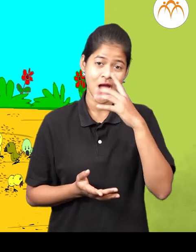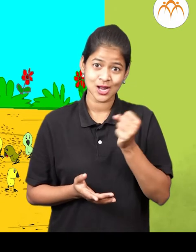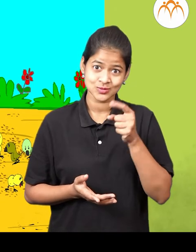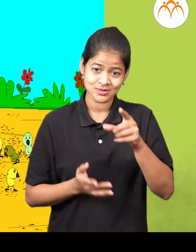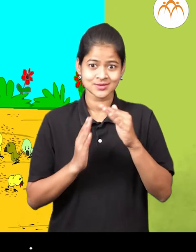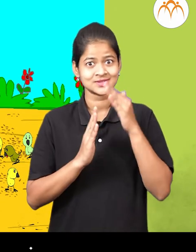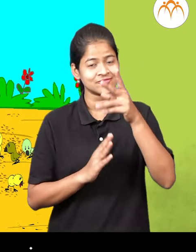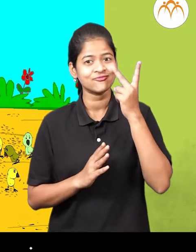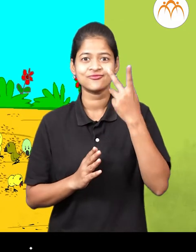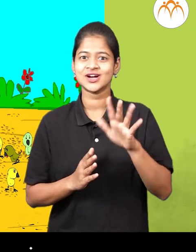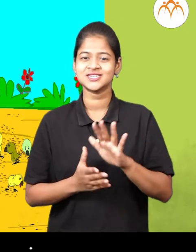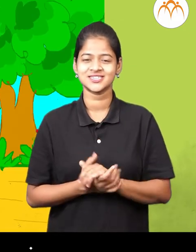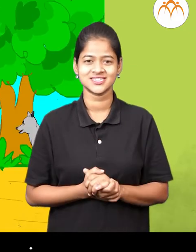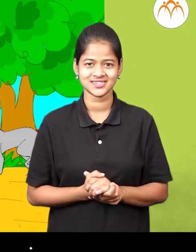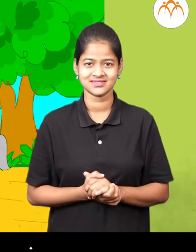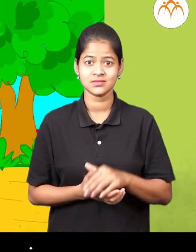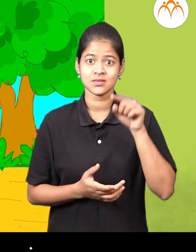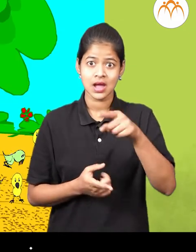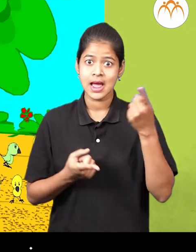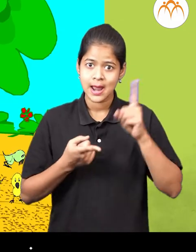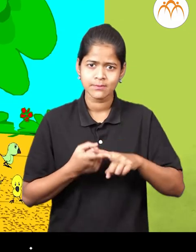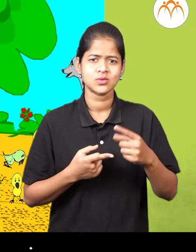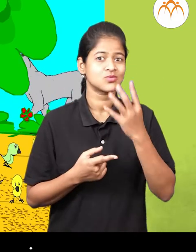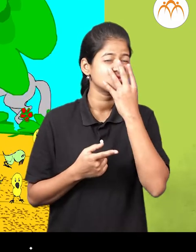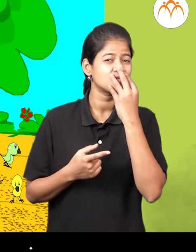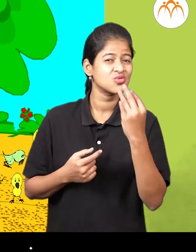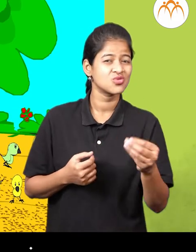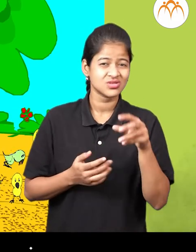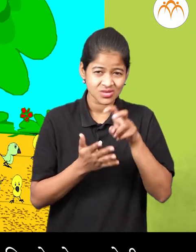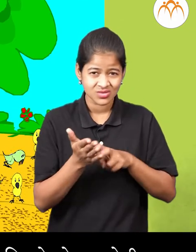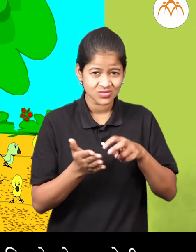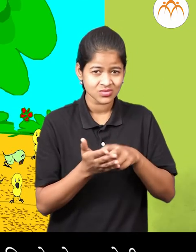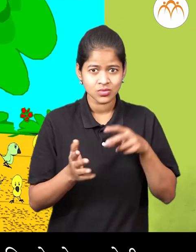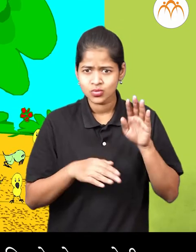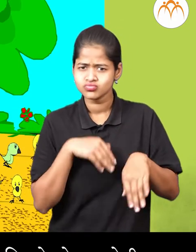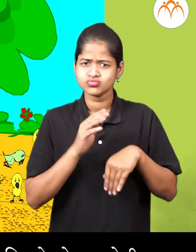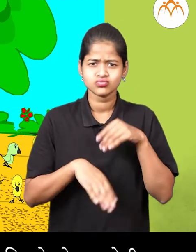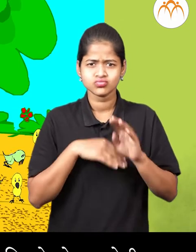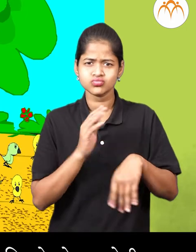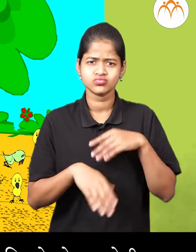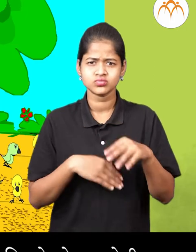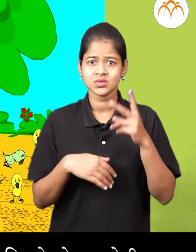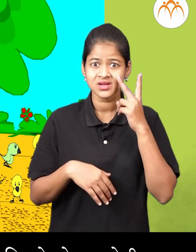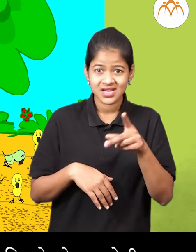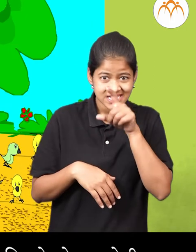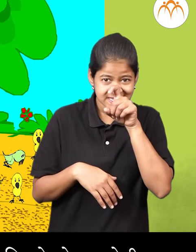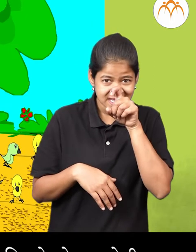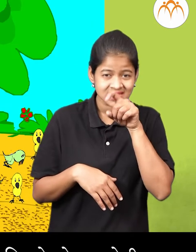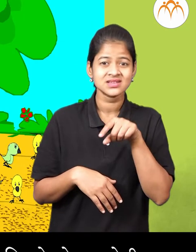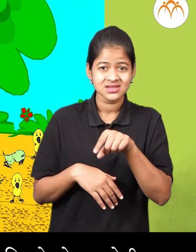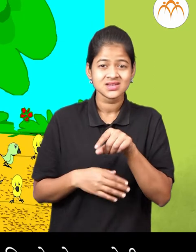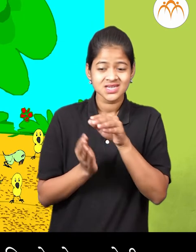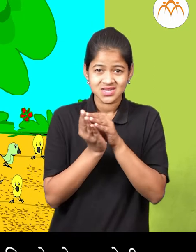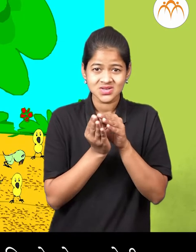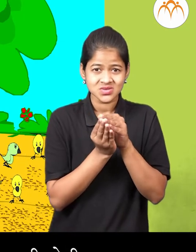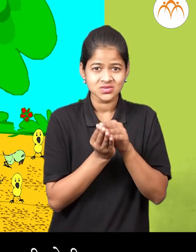पुढे पुढे काय जाल त्याचे शेतावर एक लाणगा आला त्यानी पाहिल काही नटखट पिल्ल इकड़े तिकड़े